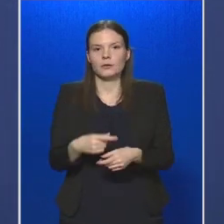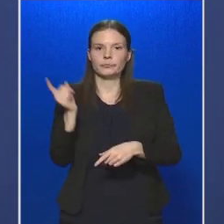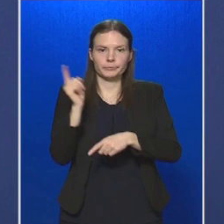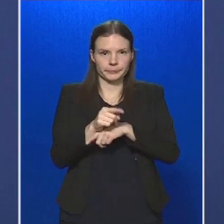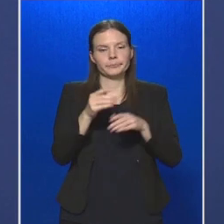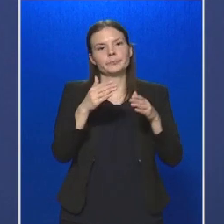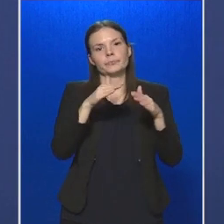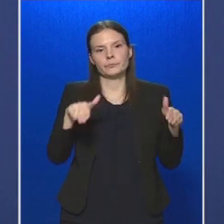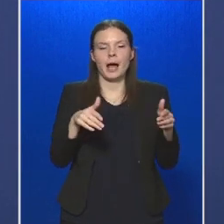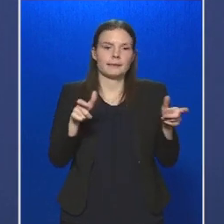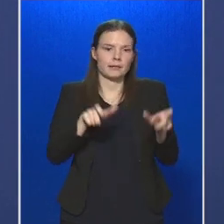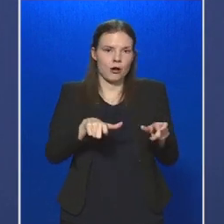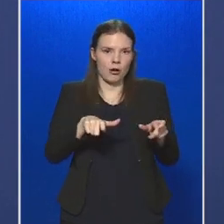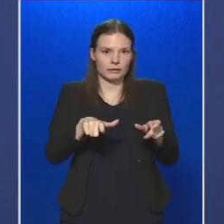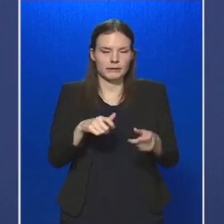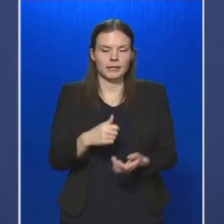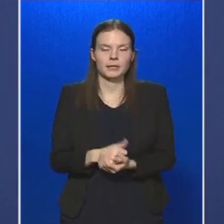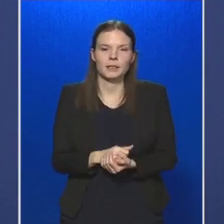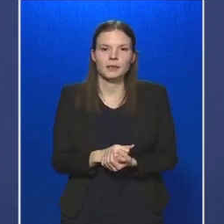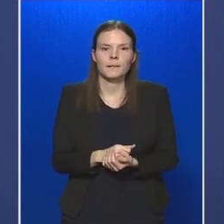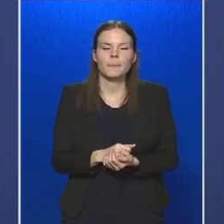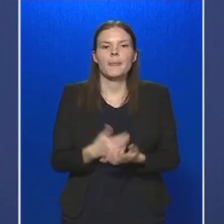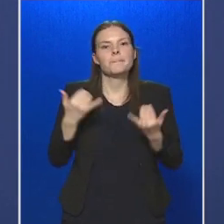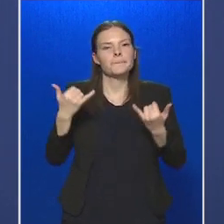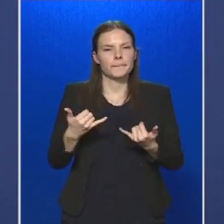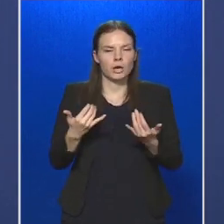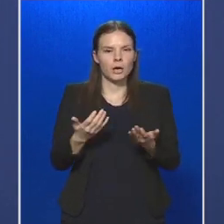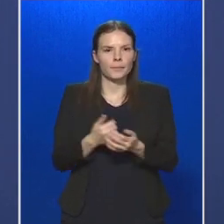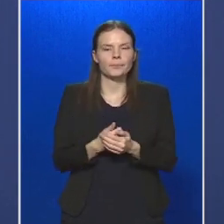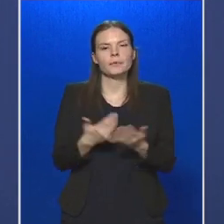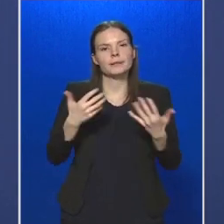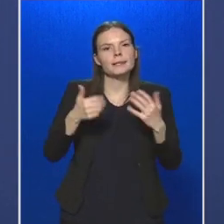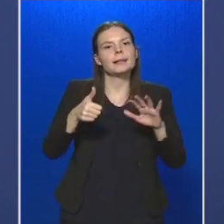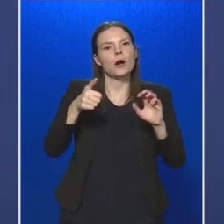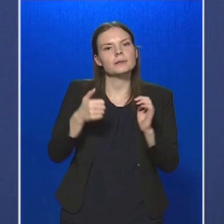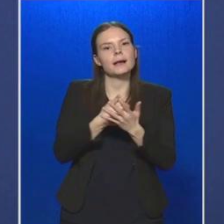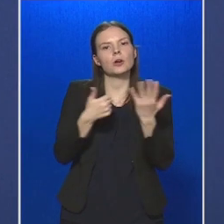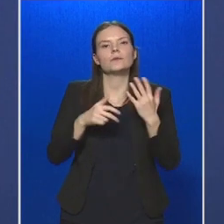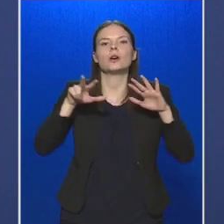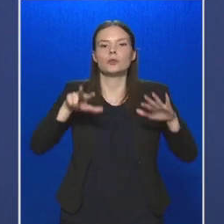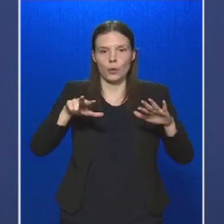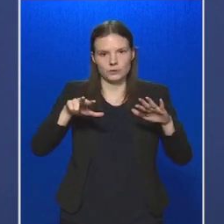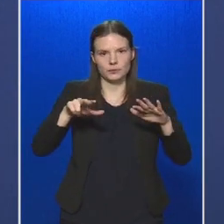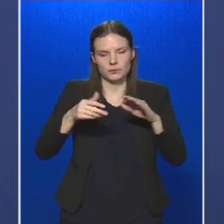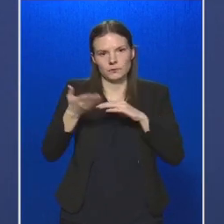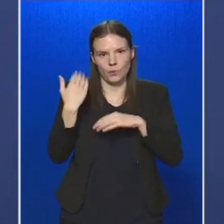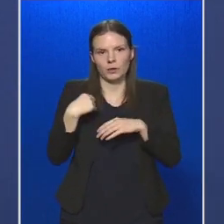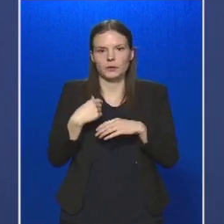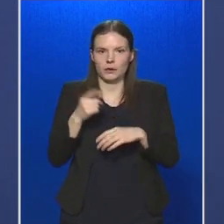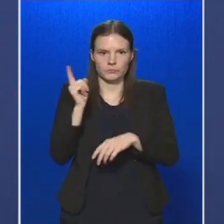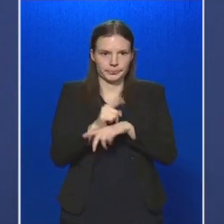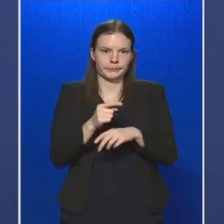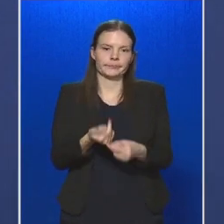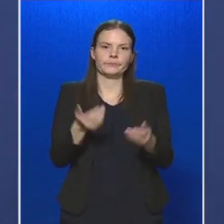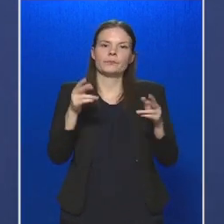hatósági házi karanténok számában. A mai napon 10668 remelkedett az elrendelt